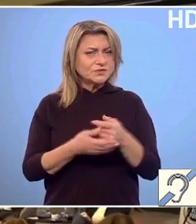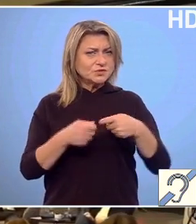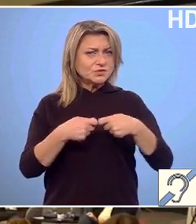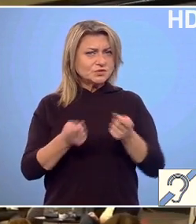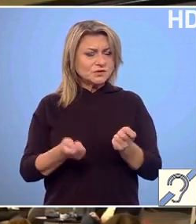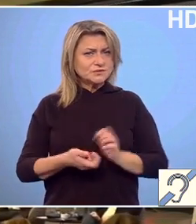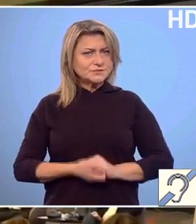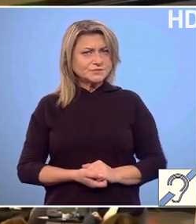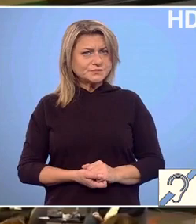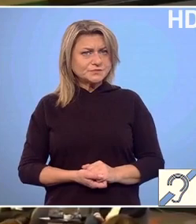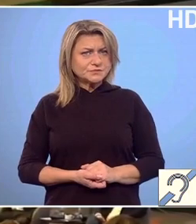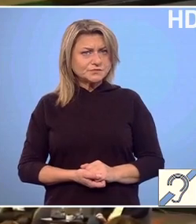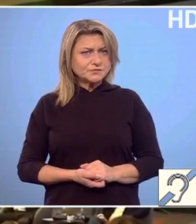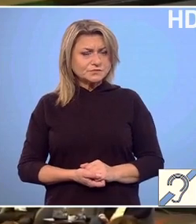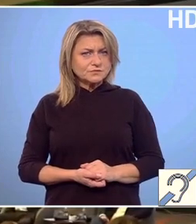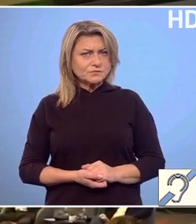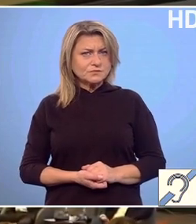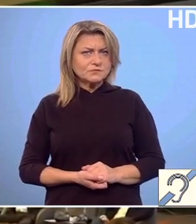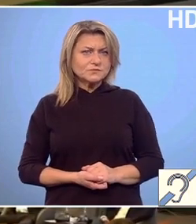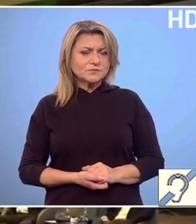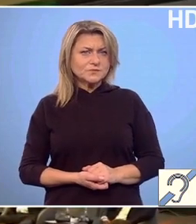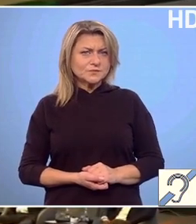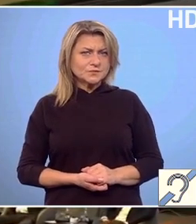sortarea și pregătirea pentru reciclarea ambalajelor.